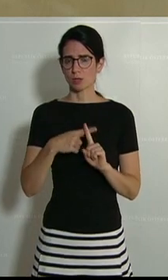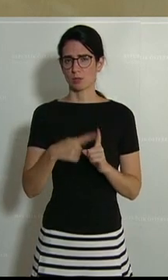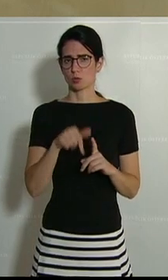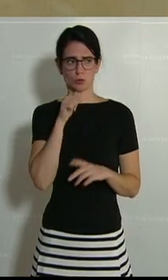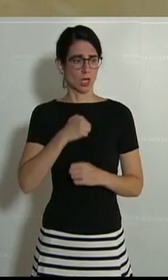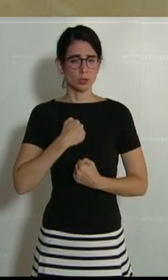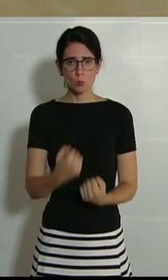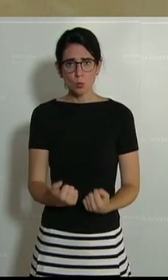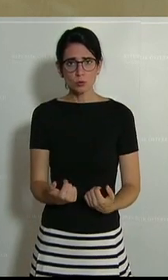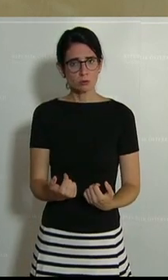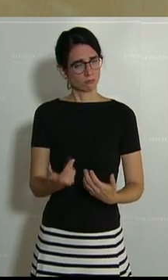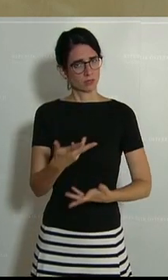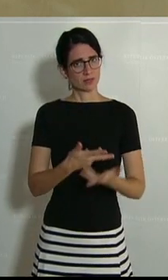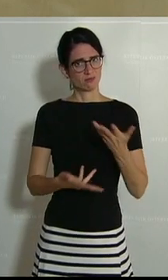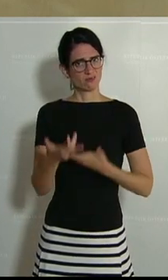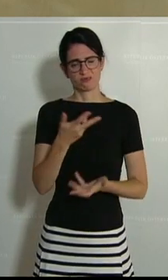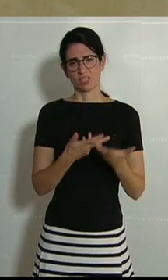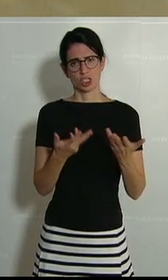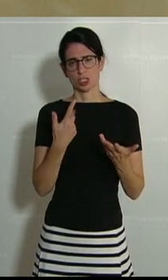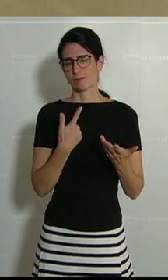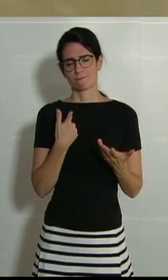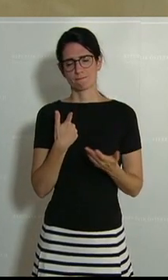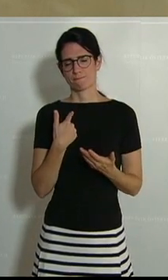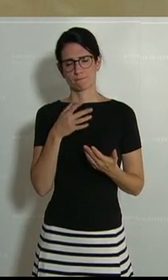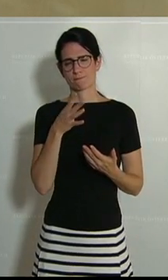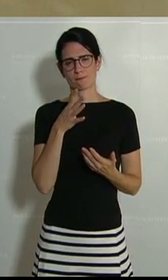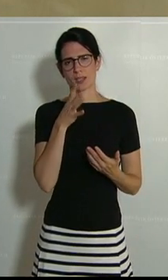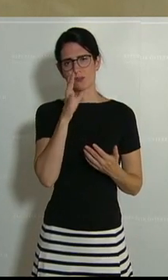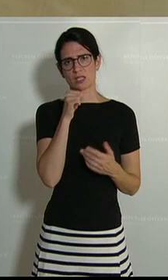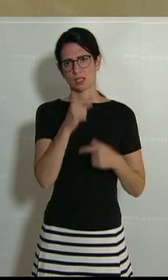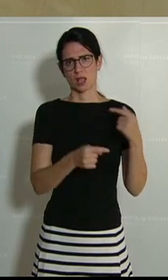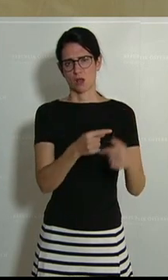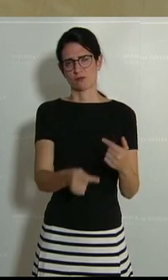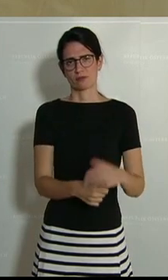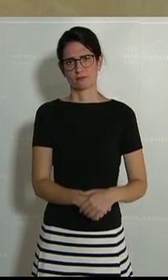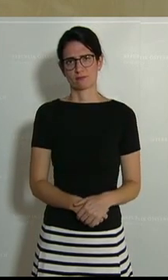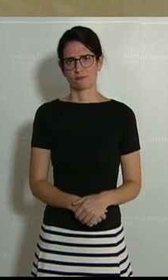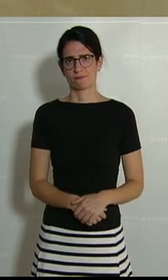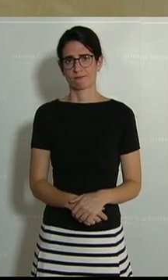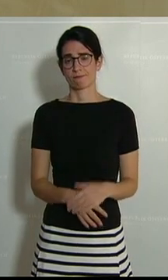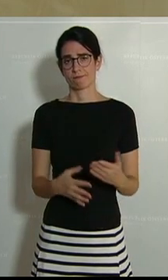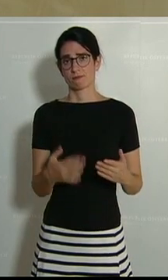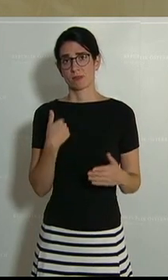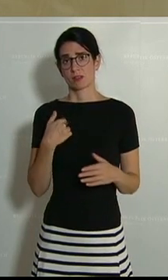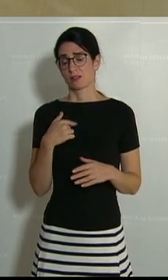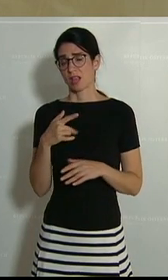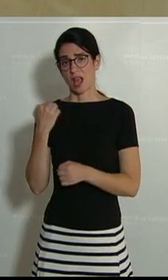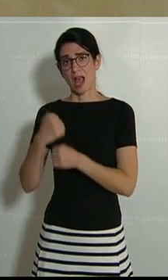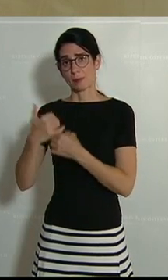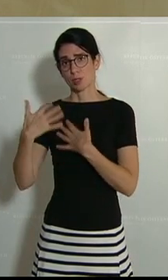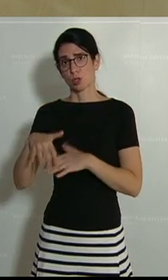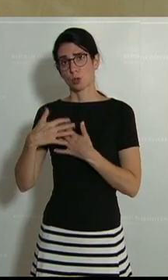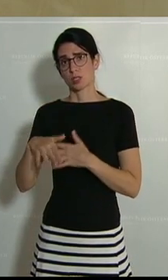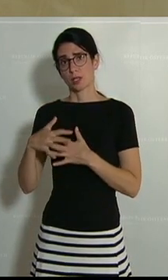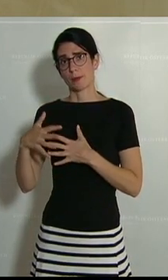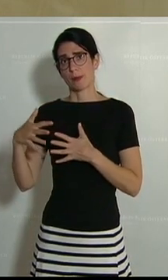keinen Mut, wird die Wirtschaft auch nicht in die Gänge kommen. Und damit einhergehend wird die Massenarbeitslosigkeit,